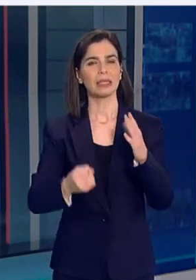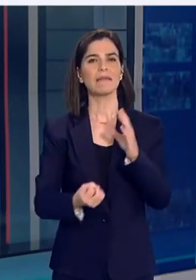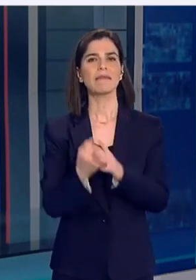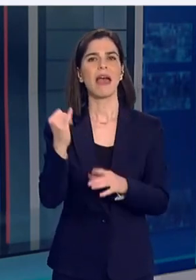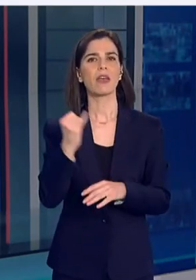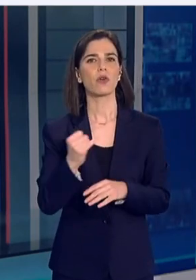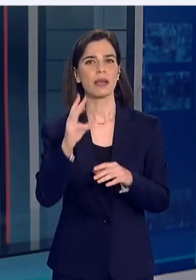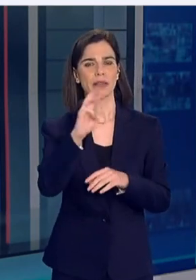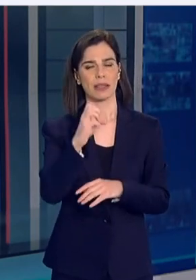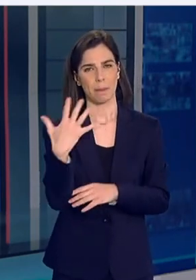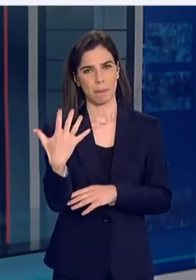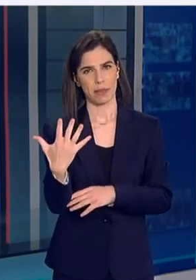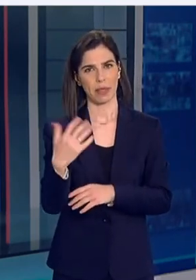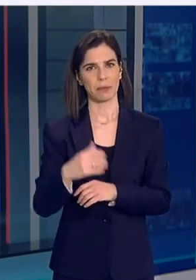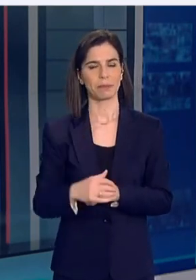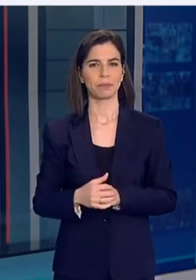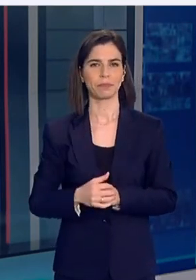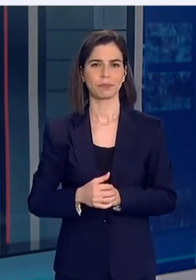Ιωνίας 35,